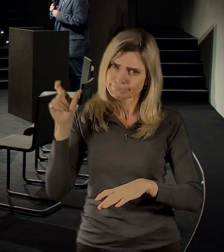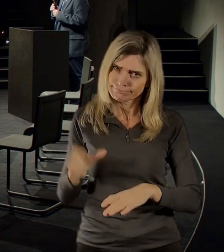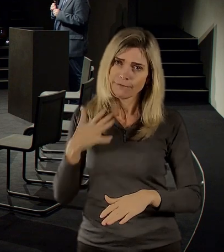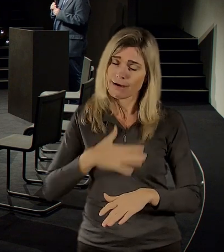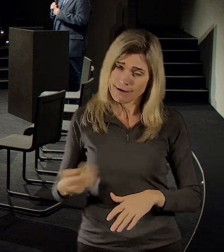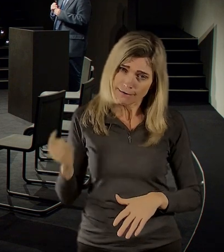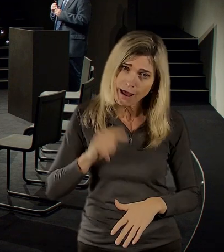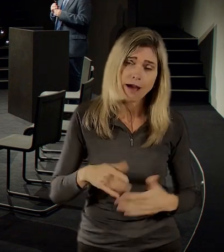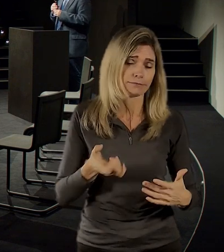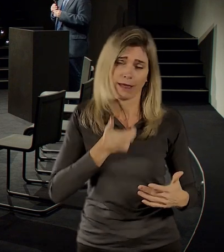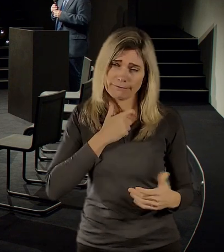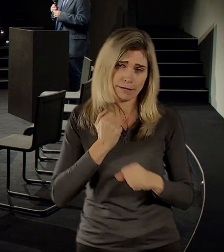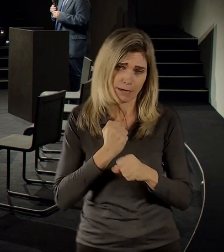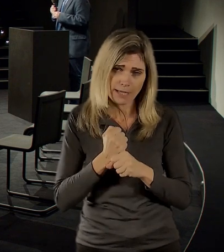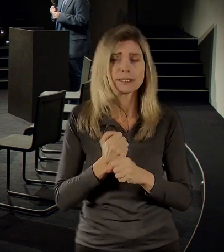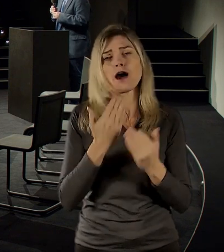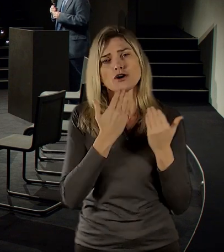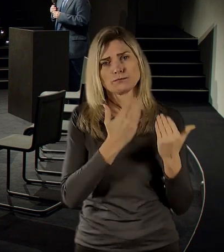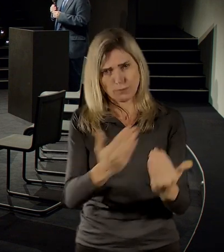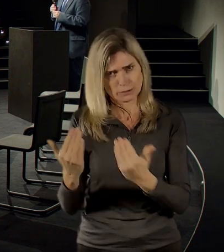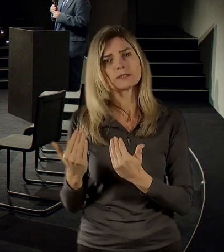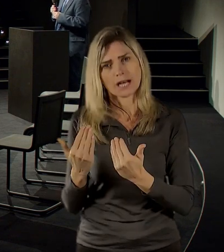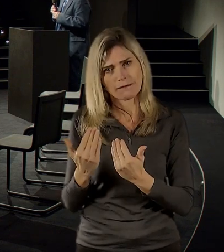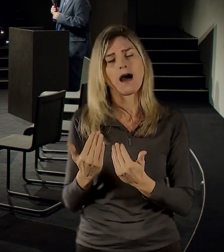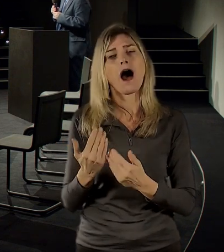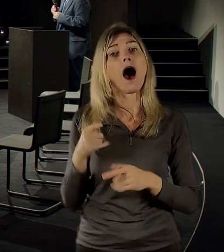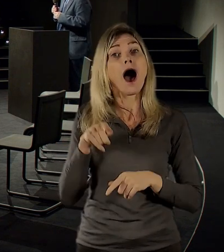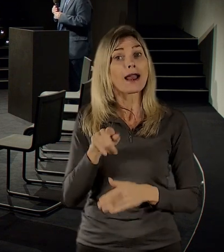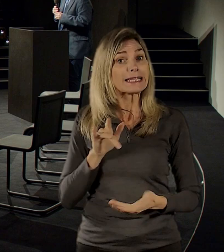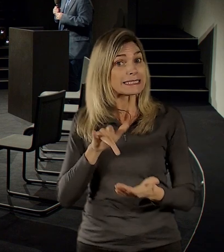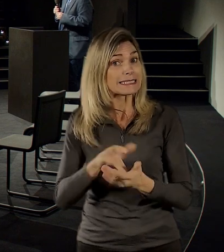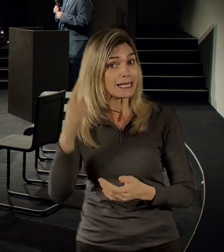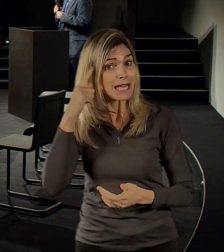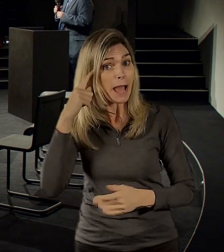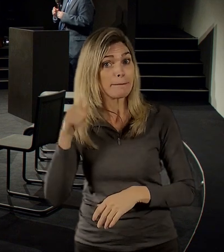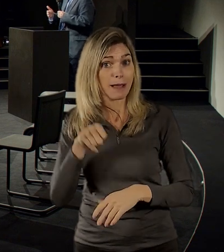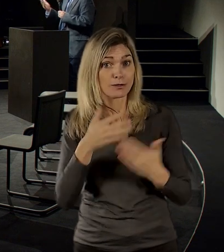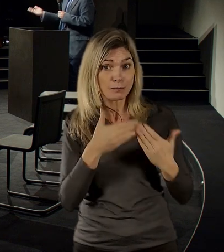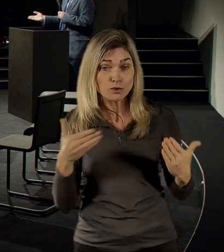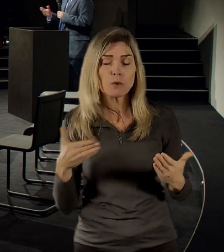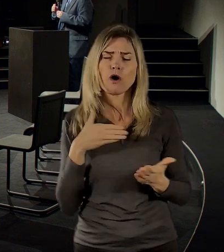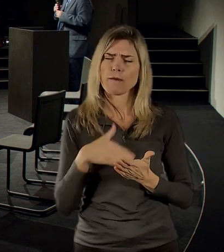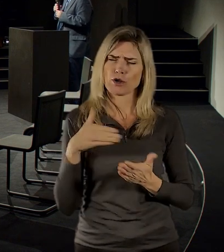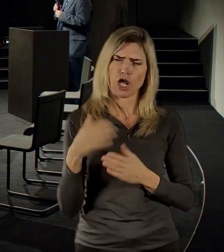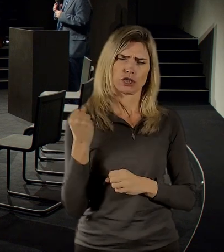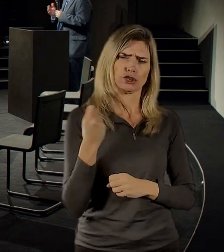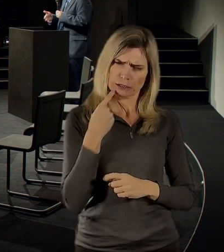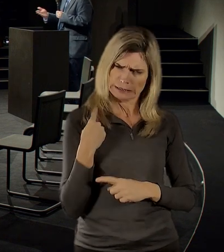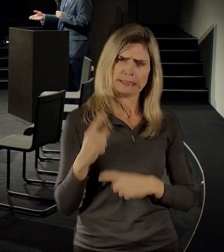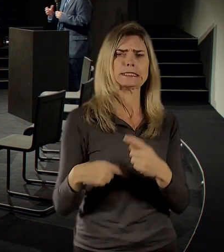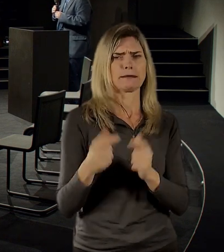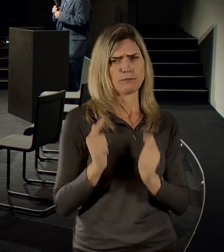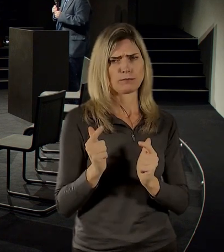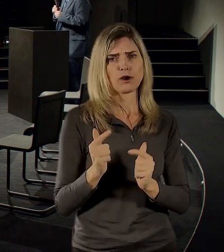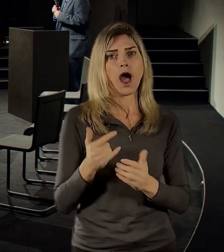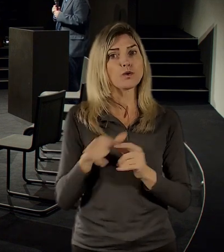její pevné odhodlání pokračovat v celém projektu jako pražská zastupitelka v